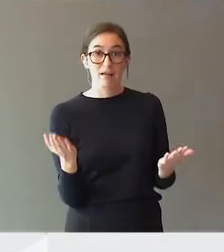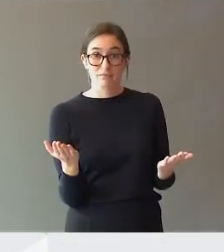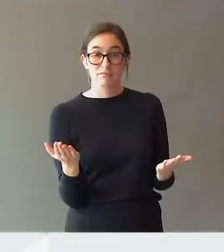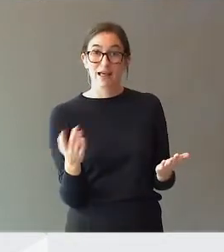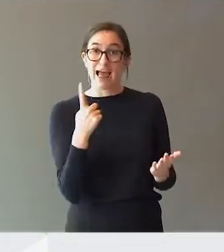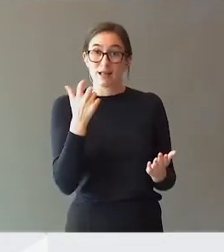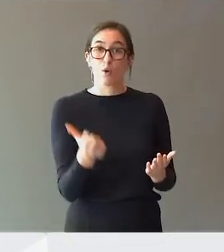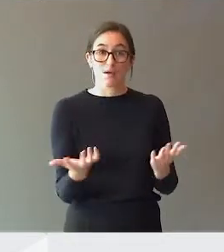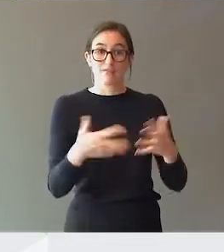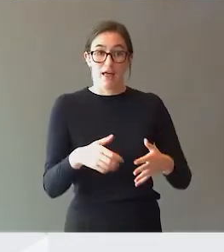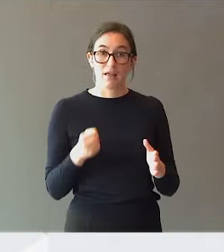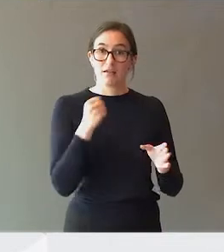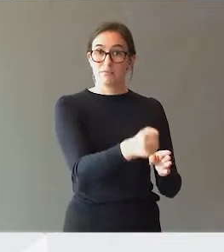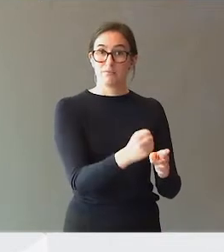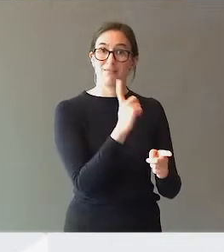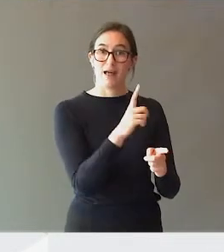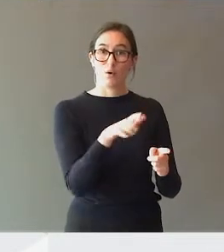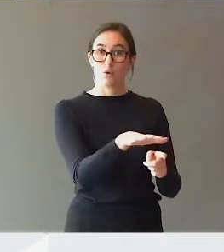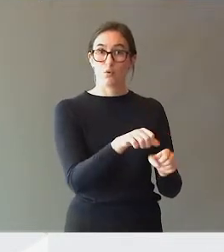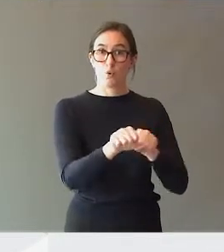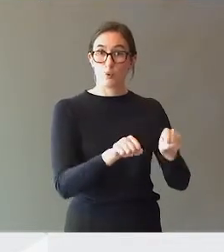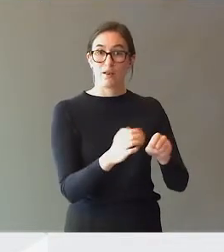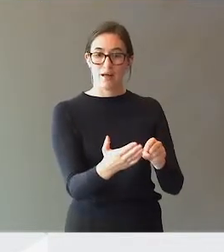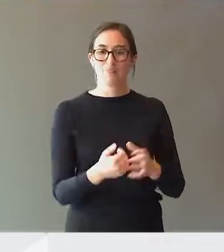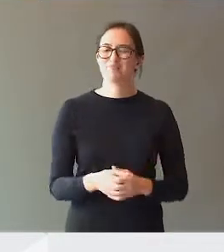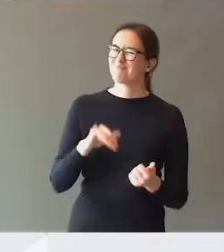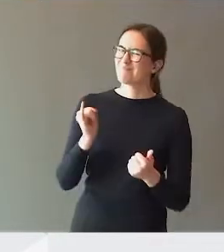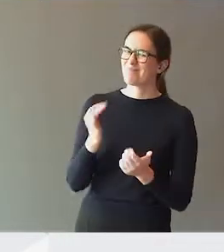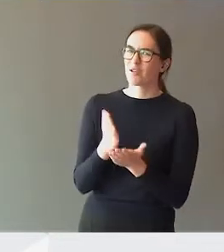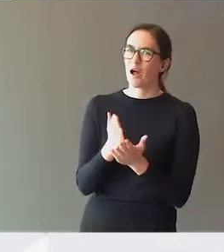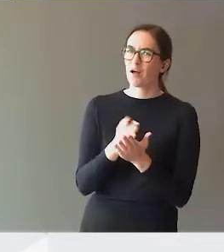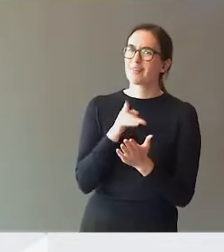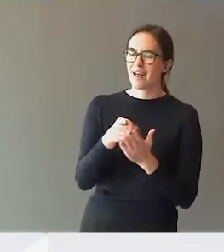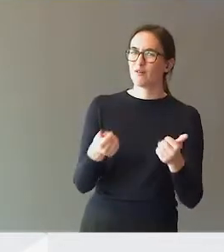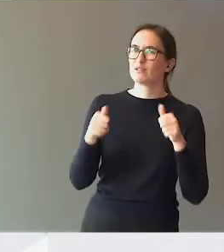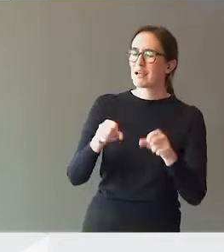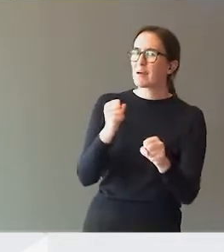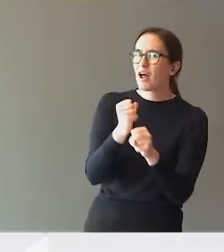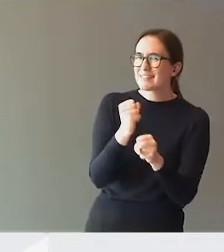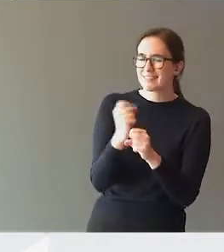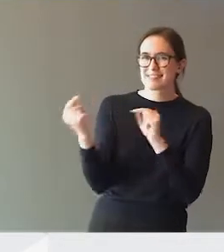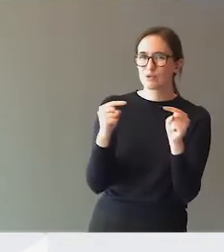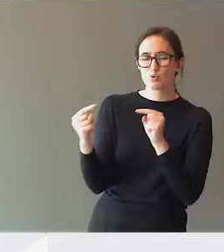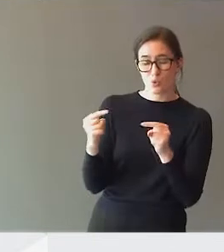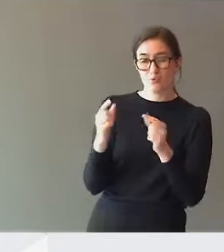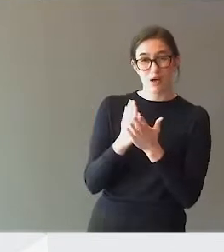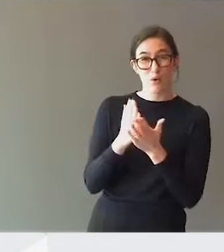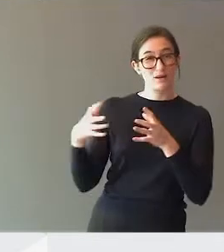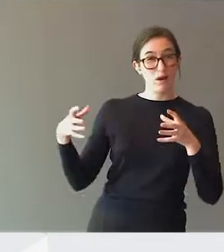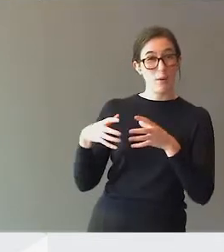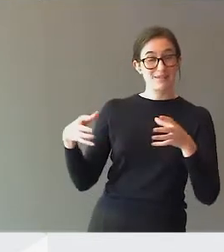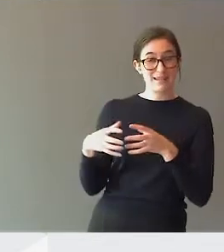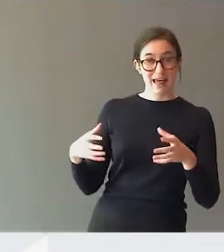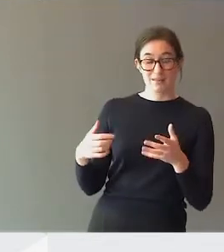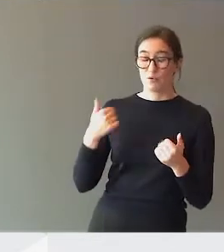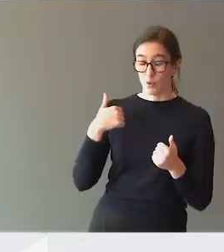Så det er lett å... Og det er jo en del av det som er det vanskeligerealistiske i hele diskusjonen om kapasitet, for vi skulle jo alle ønske oss... Jeg